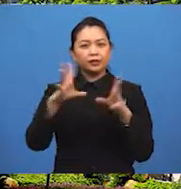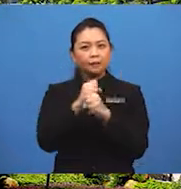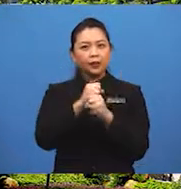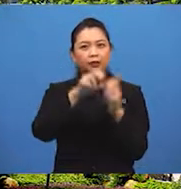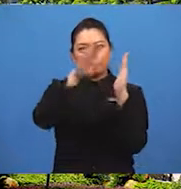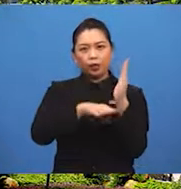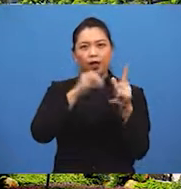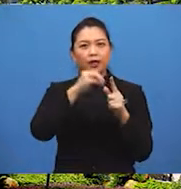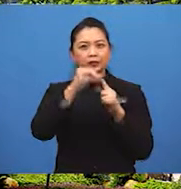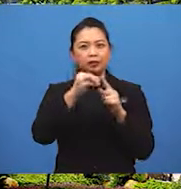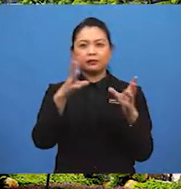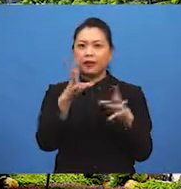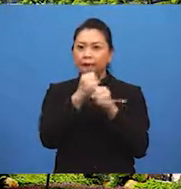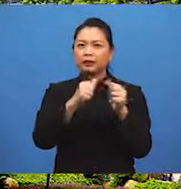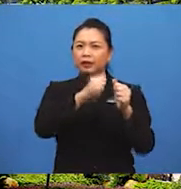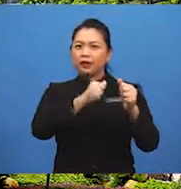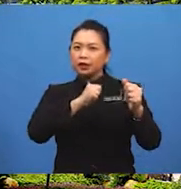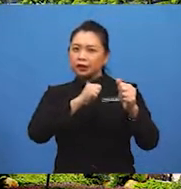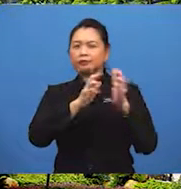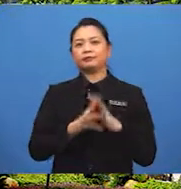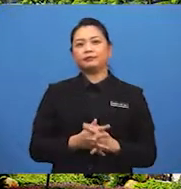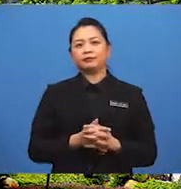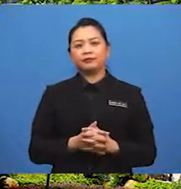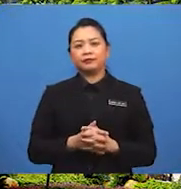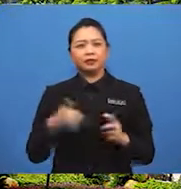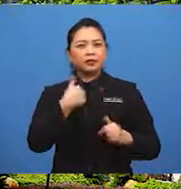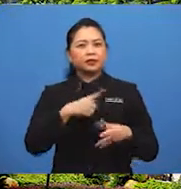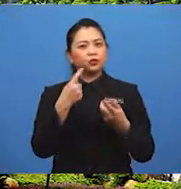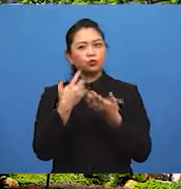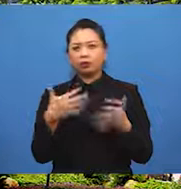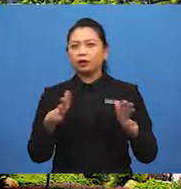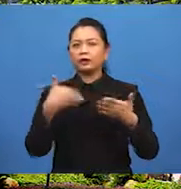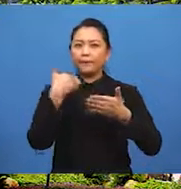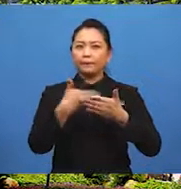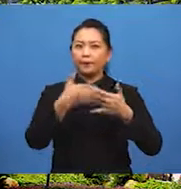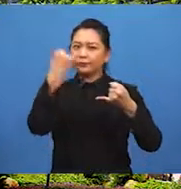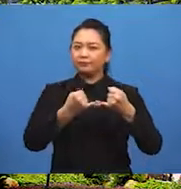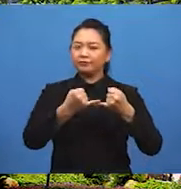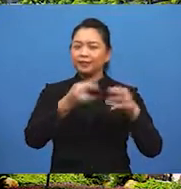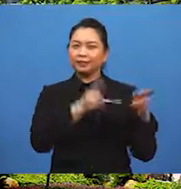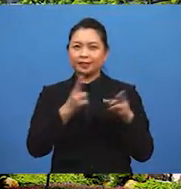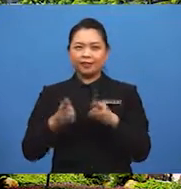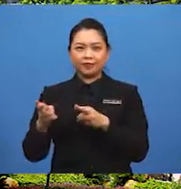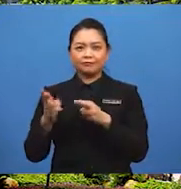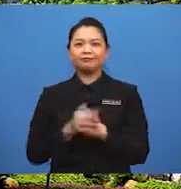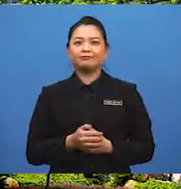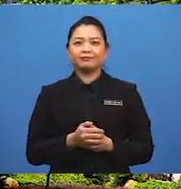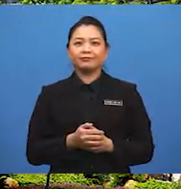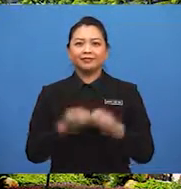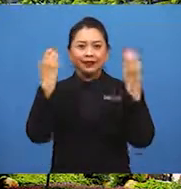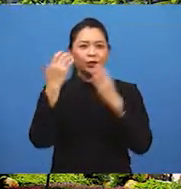dapat dikurangkan atau dapat dielakkan. Kita sudah sampai kepada penghujung rancangan.